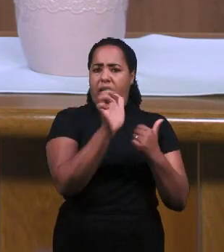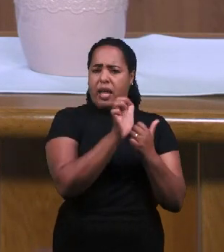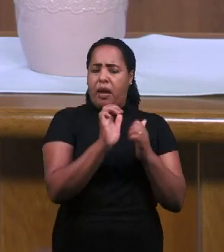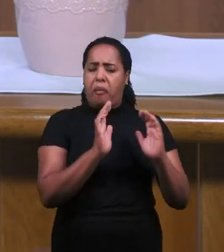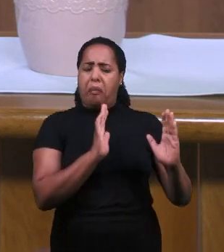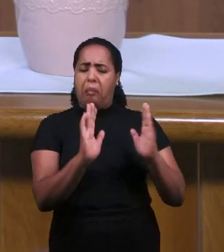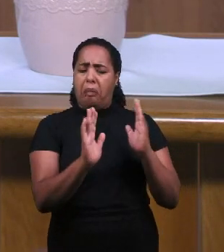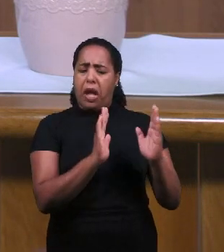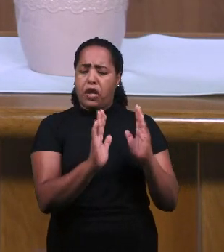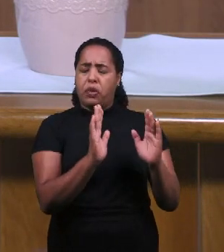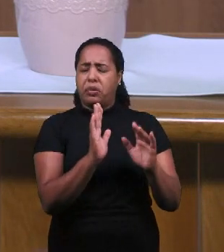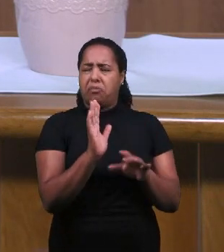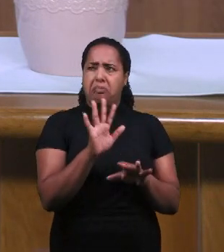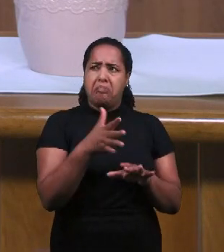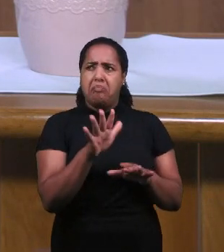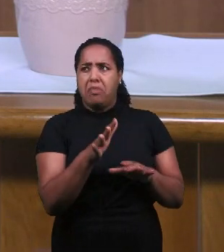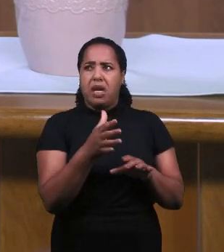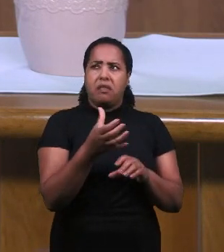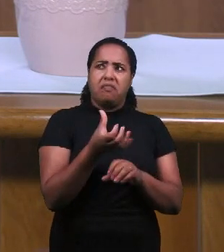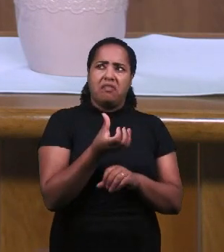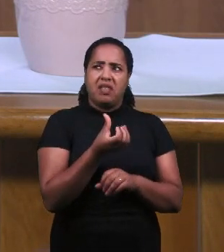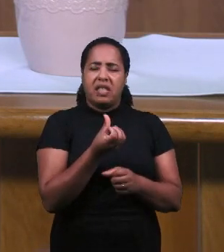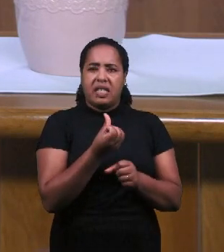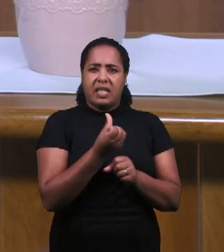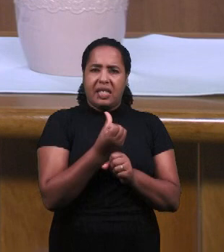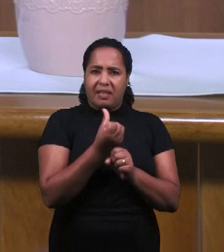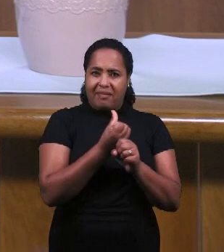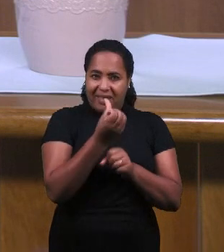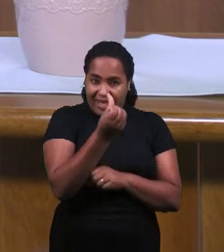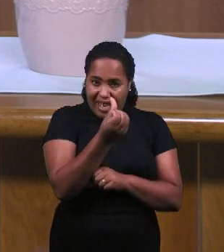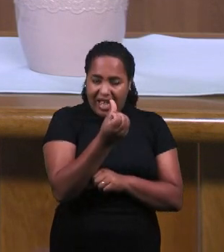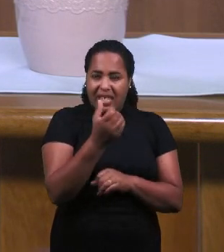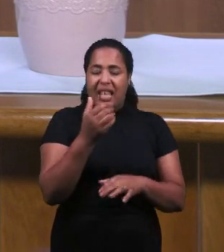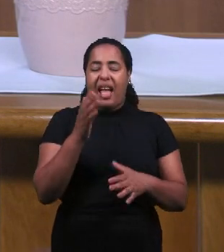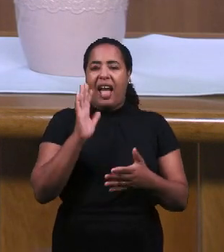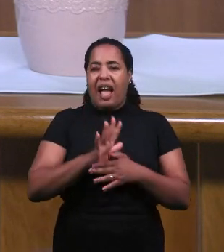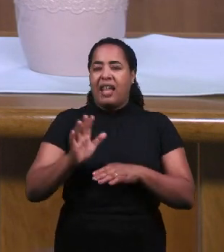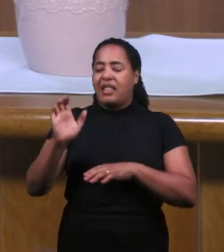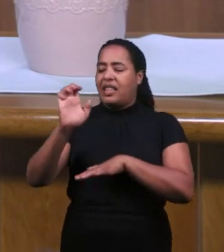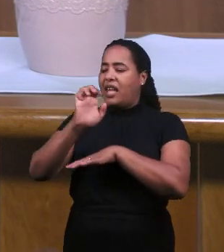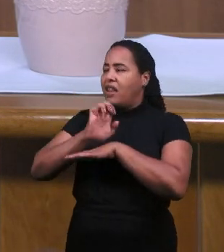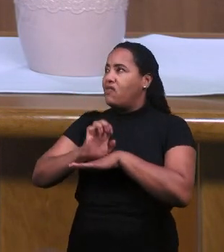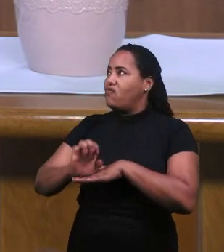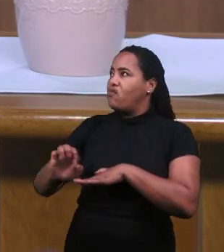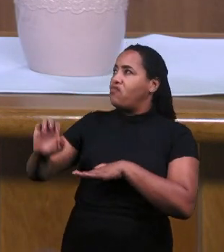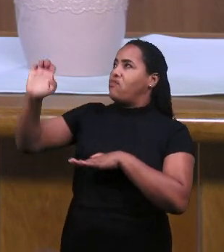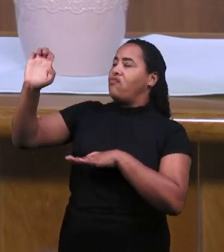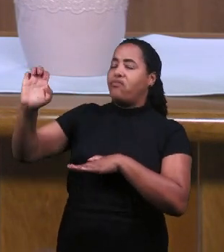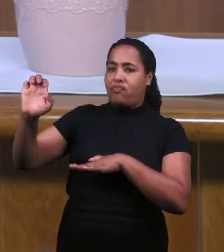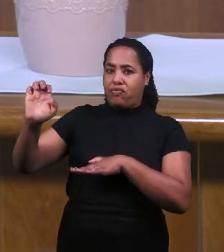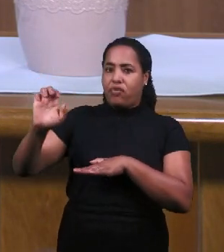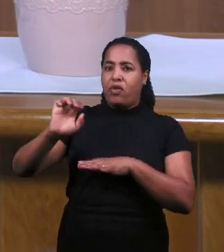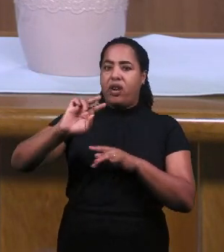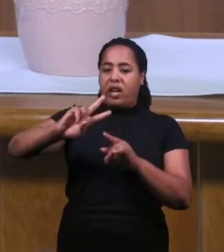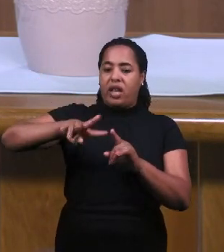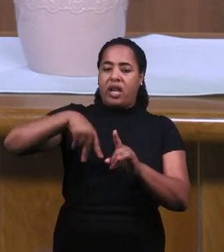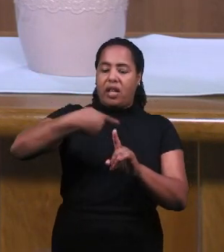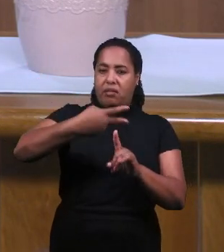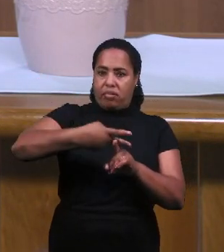Время Примерно 6 Лет Прошло Пока Илия Не Был